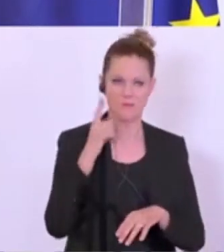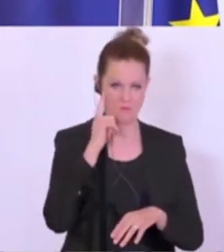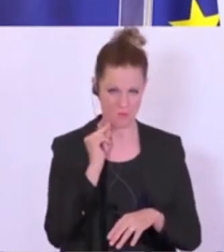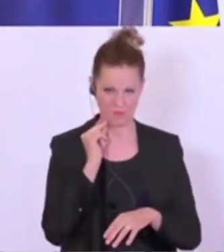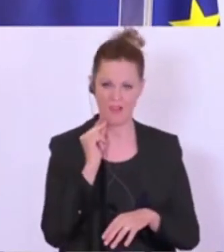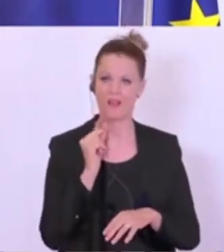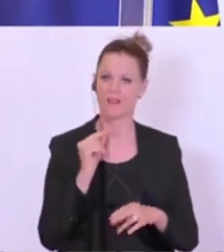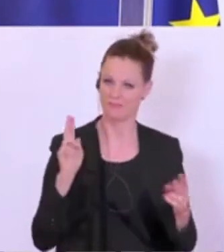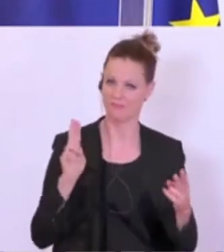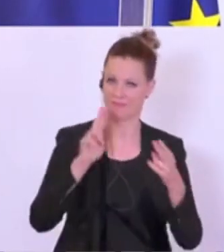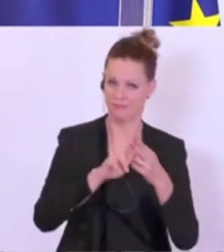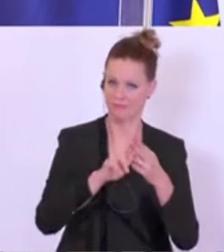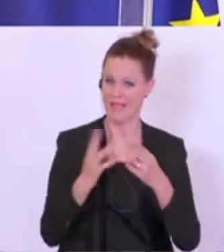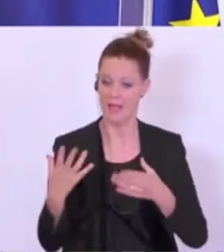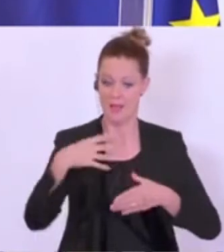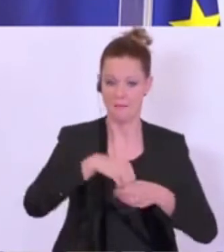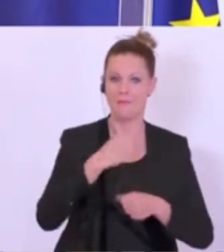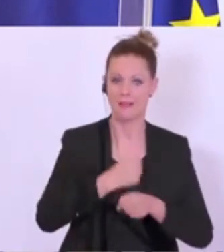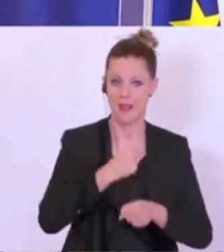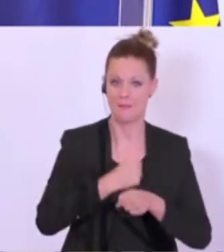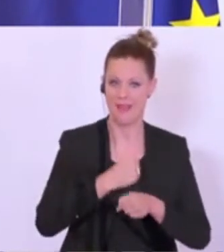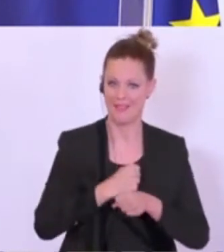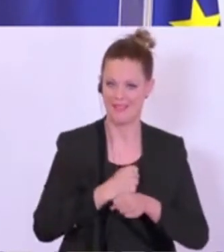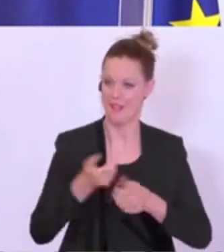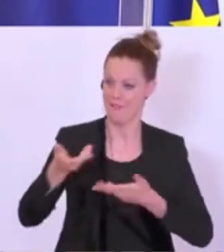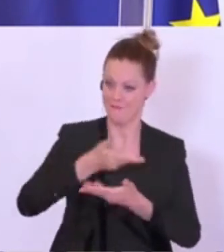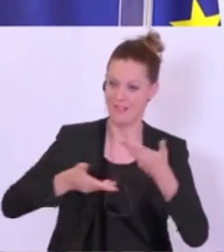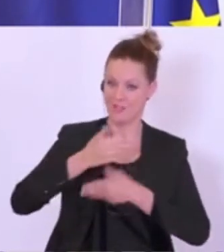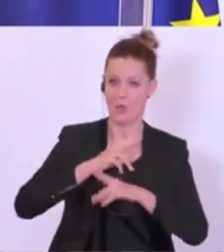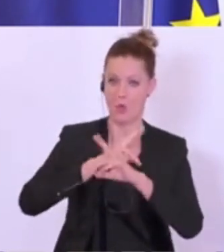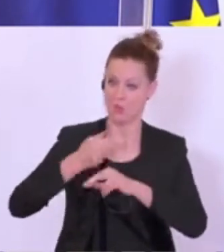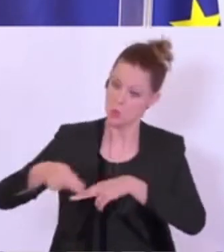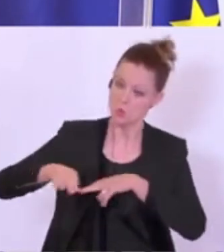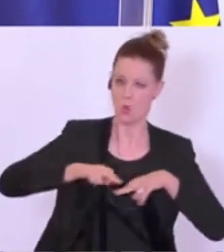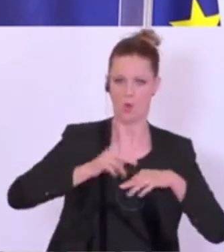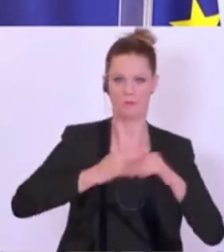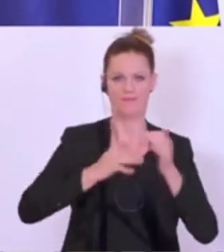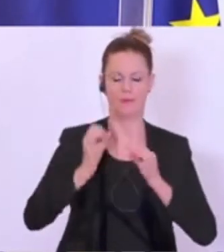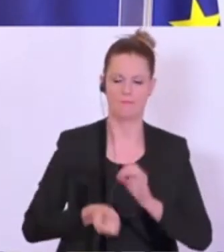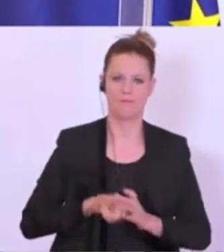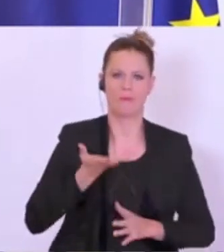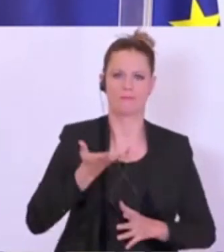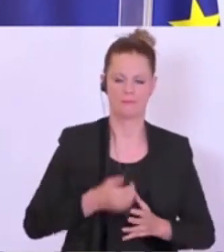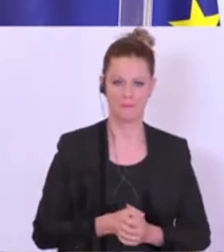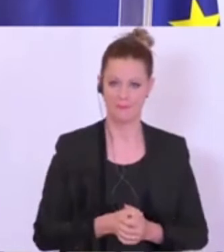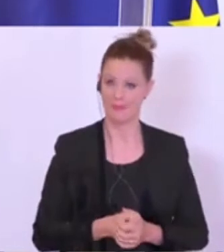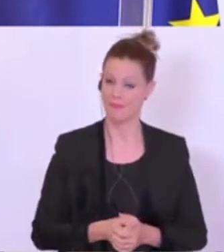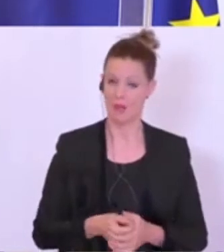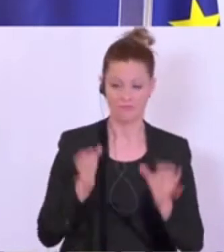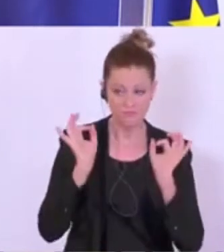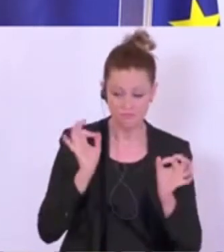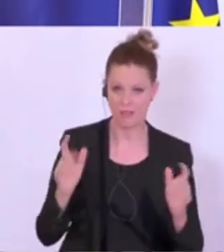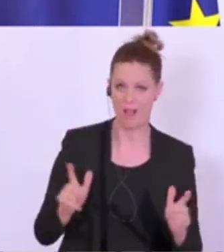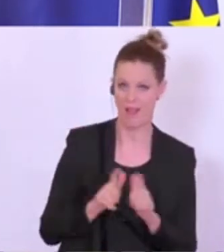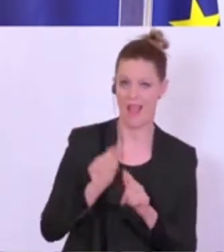Sie mitarbeiten zu lassen beim Comeback, beim wirtschaftlichen Comeback Österreichs. Sie leisten hervorragende